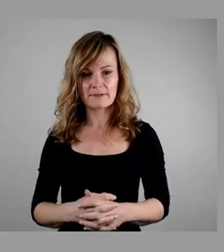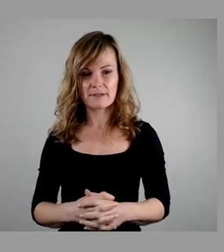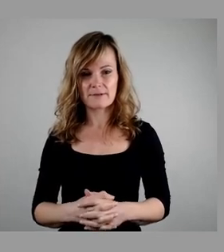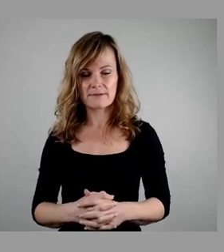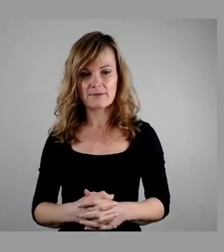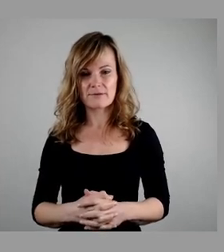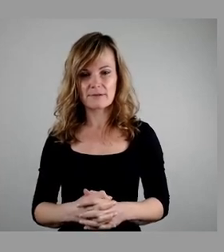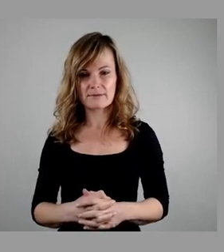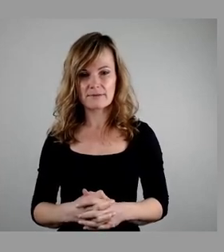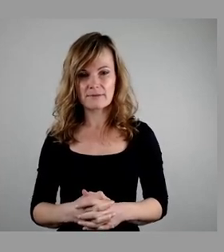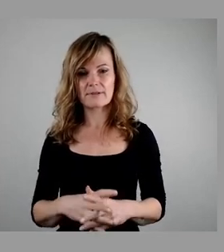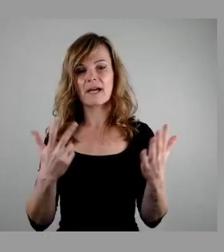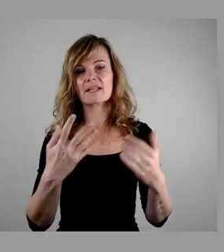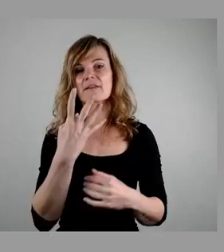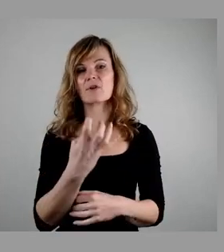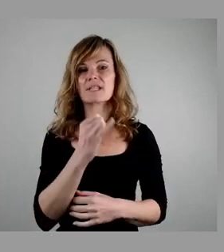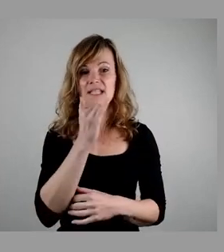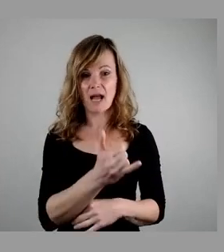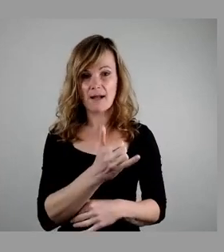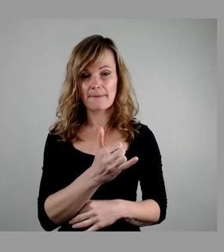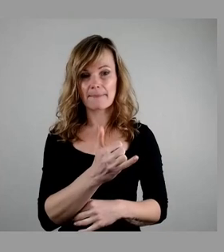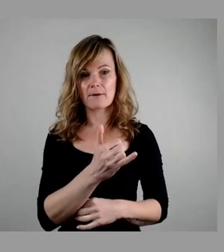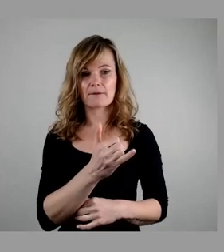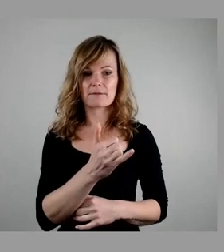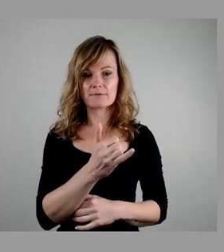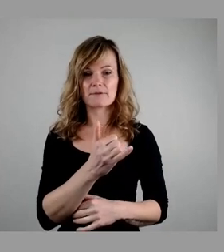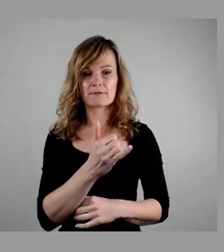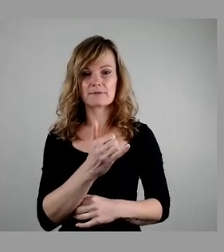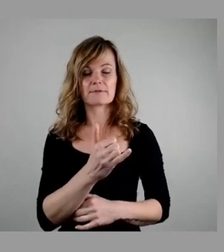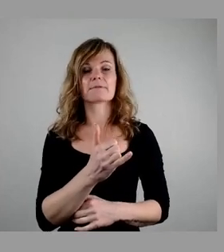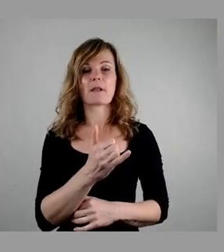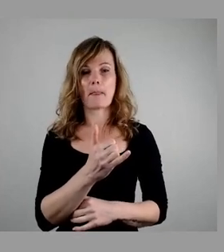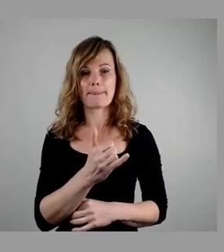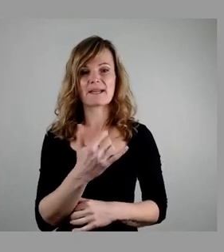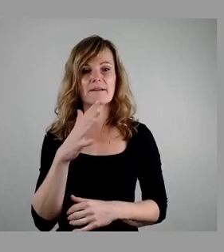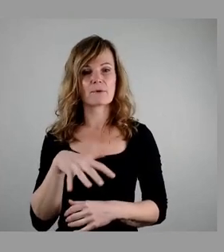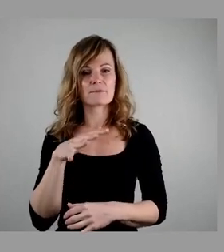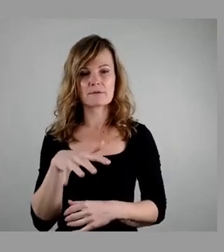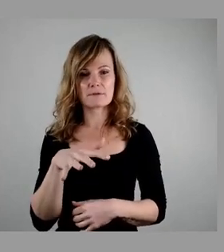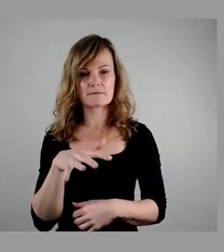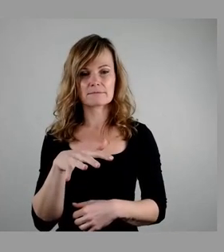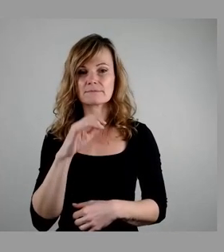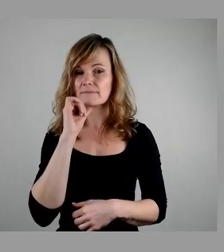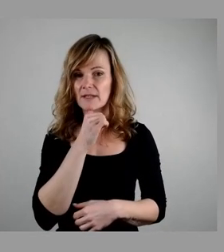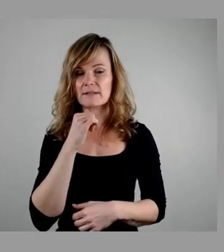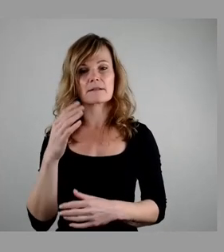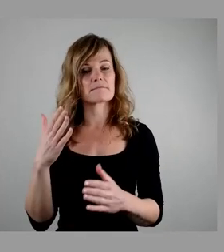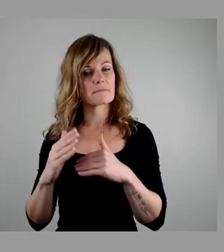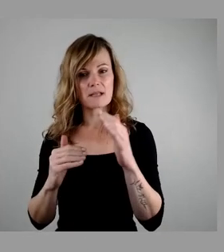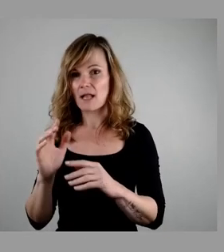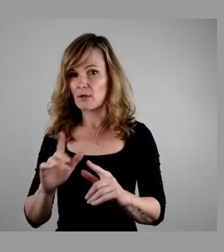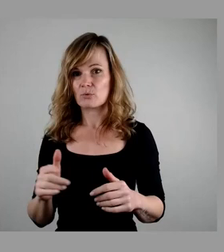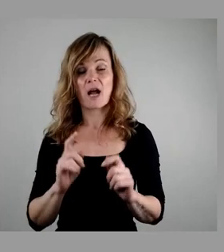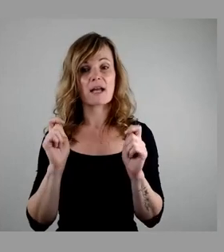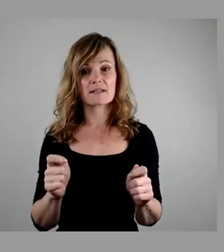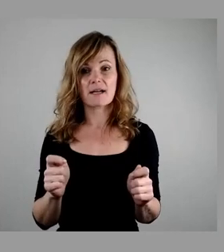48 Ja stimmen, 15 Nein, kein Enthalt und damit ist der